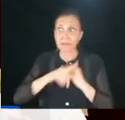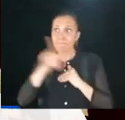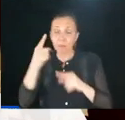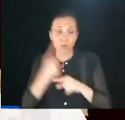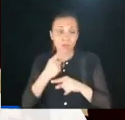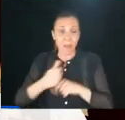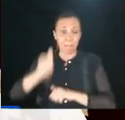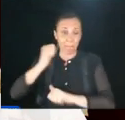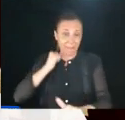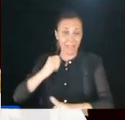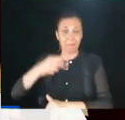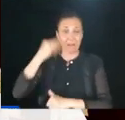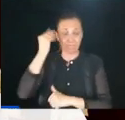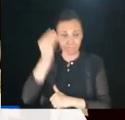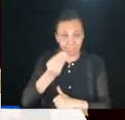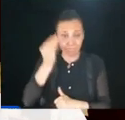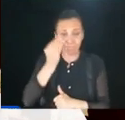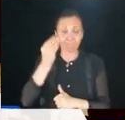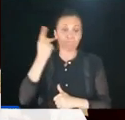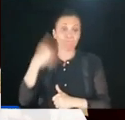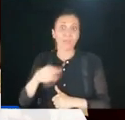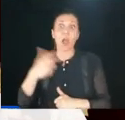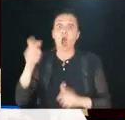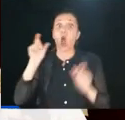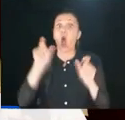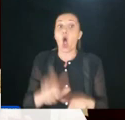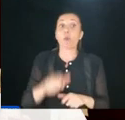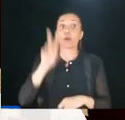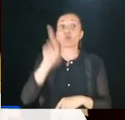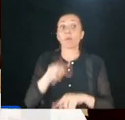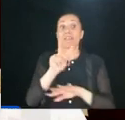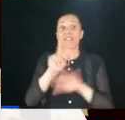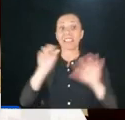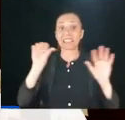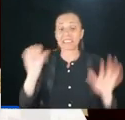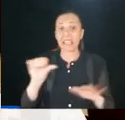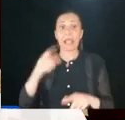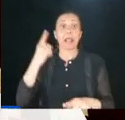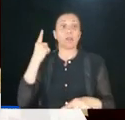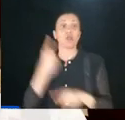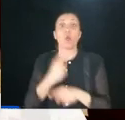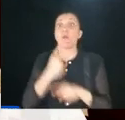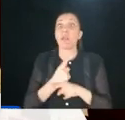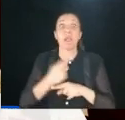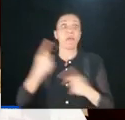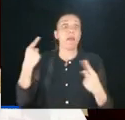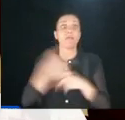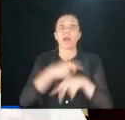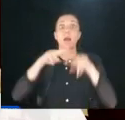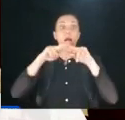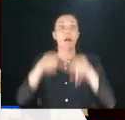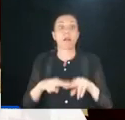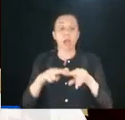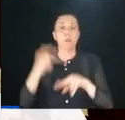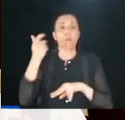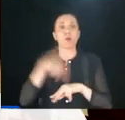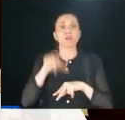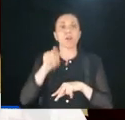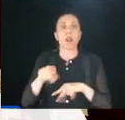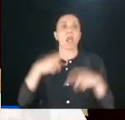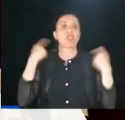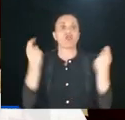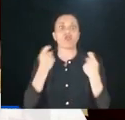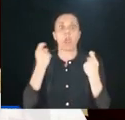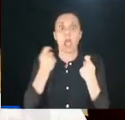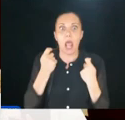vincolo, non vi è venuto in mente? Quando era per forza obbligatorio che nel 2026 comunque San Siro doveva rimanere in piedi, proprio perché